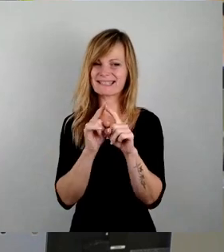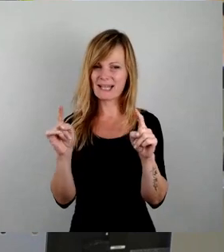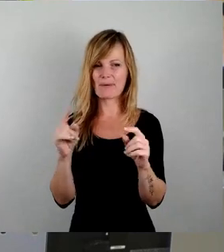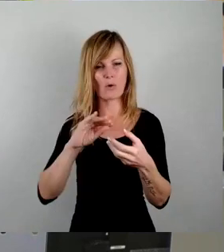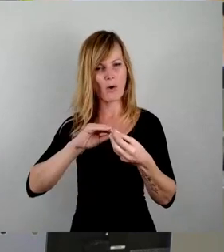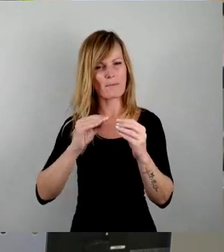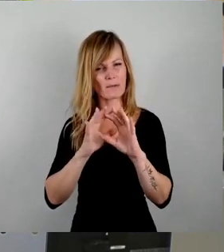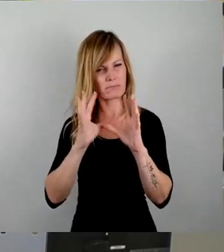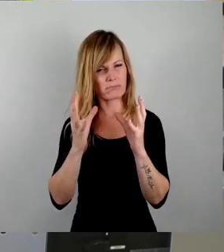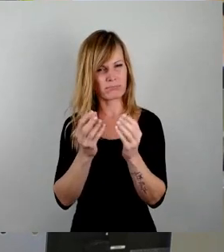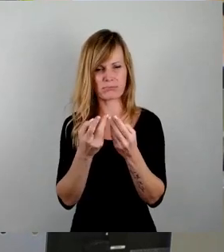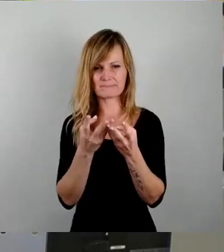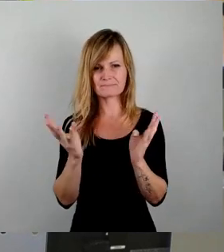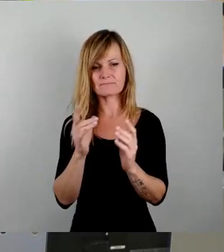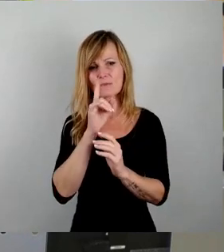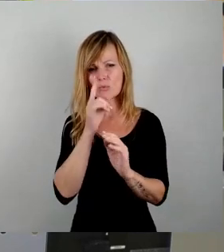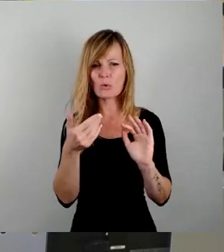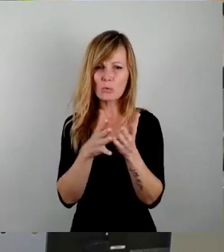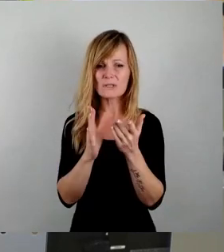mögliche Themen an.